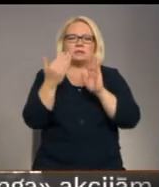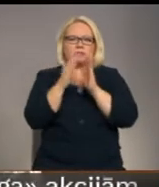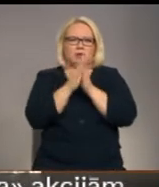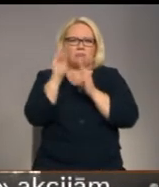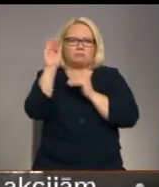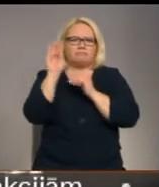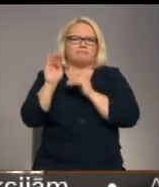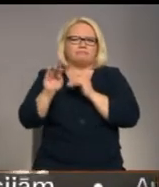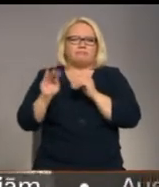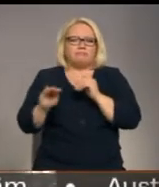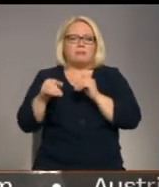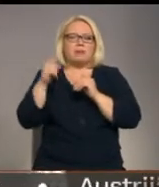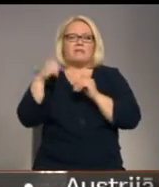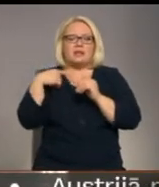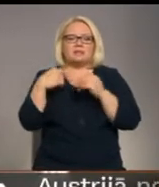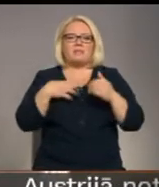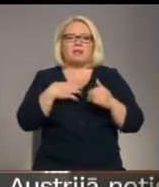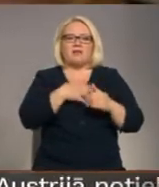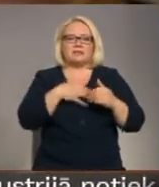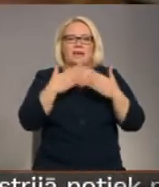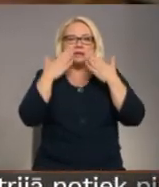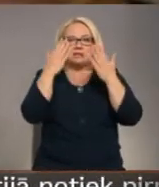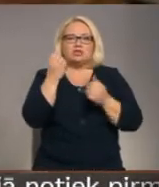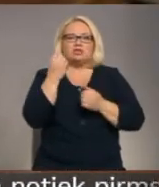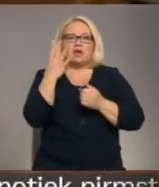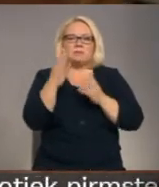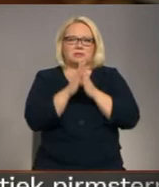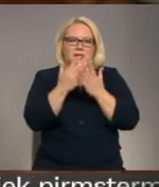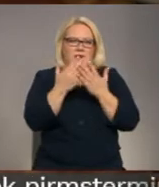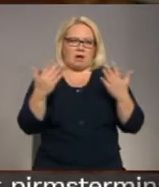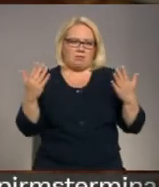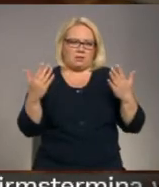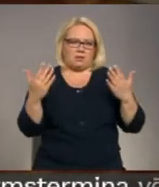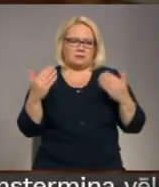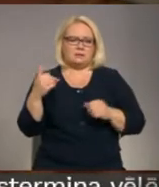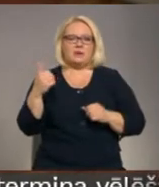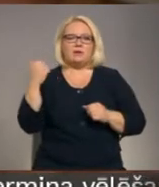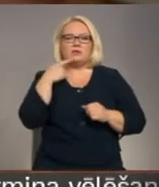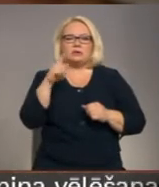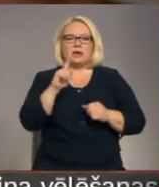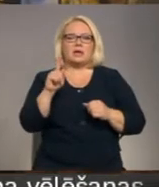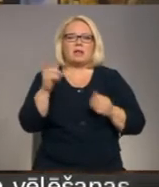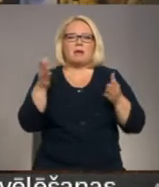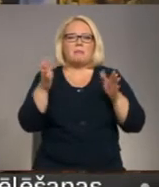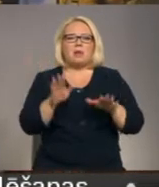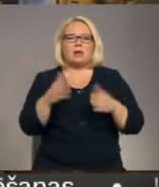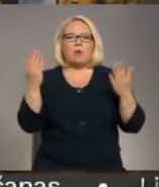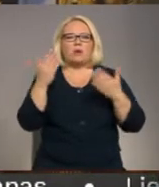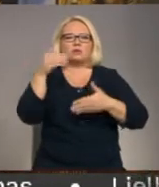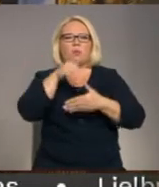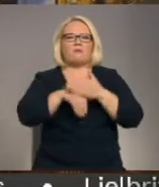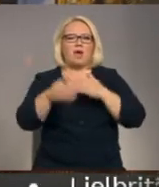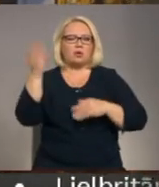iznācās izlasīt 14 šitādas grāmatas. Svarīgi, lai paliktu arī kaut kādas vēsturiskas liecības, jo bieži vien